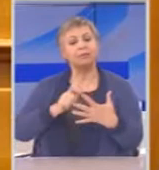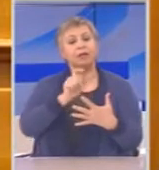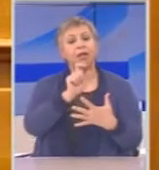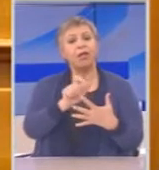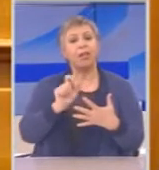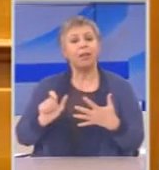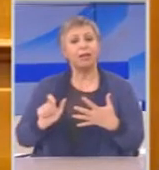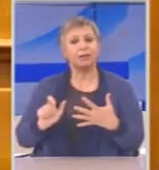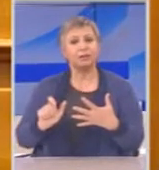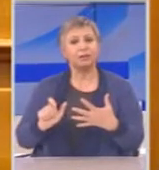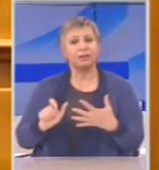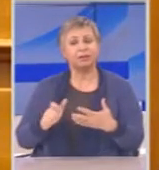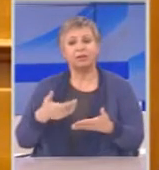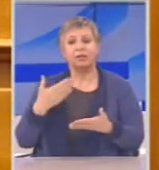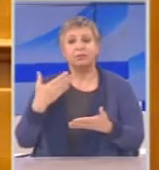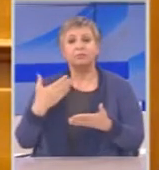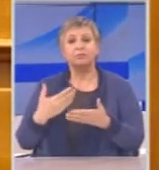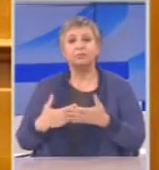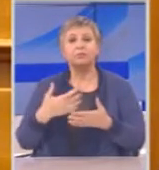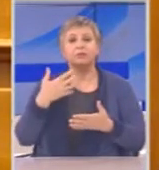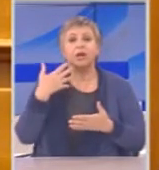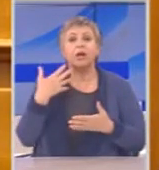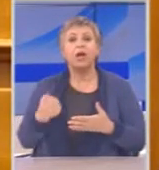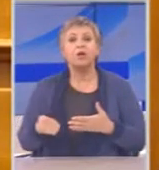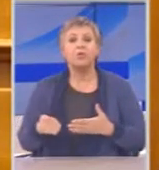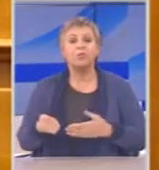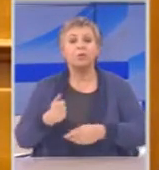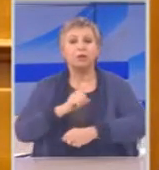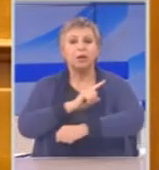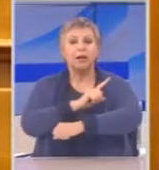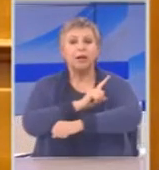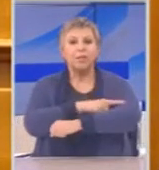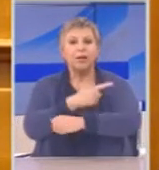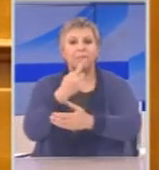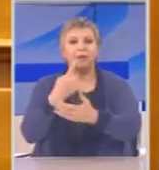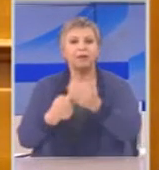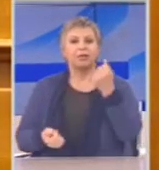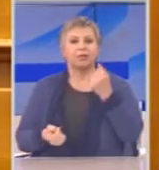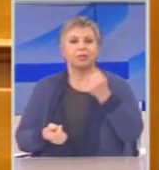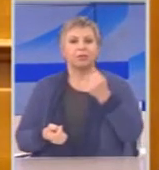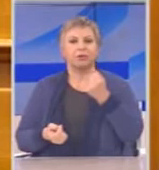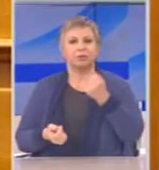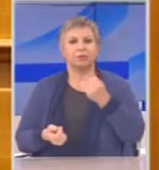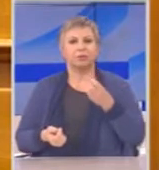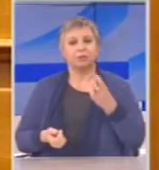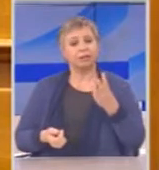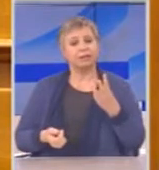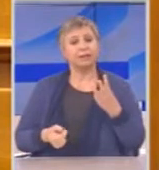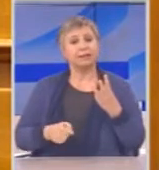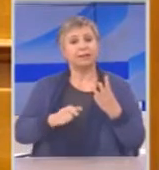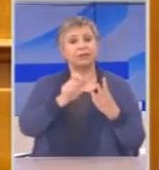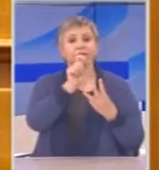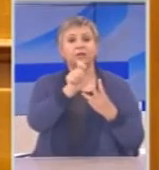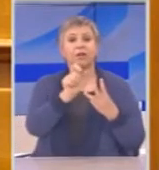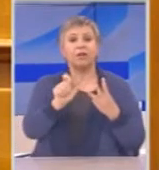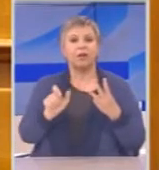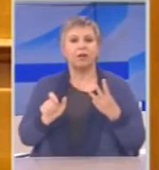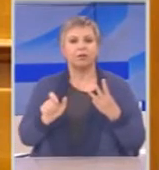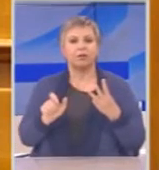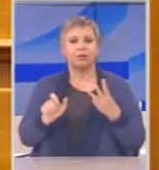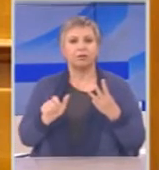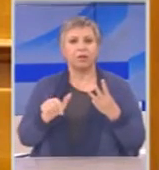Διαπιστώθηκε έλλειψη δυνάμεως. Τρεις λέξεις. Από εκεί και πέρα ξεκίνησε το πάρτι.